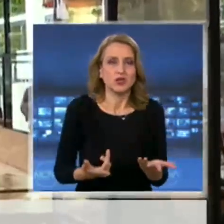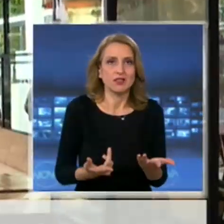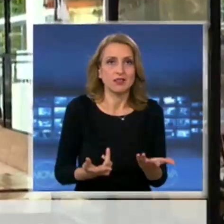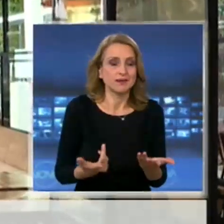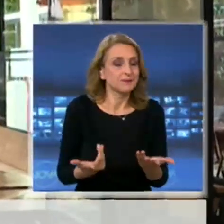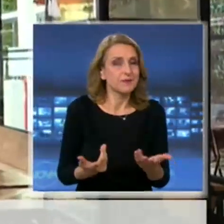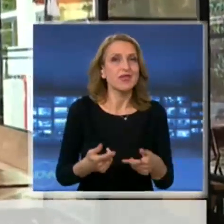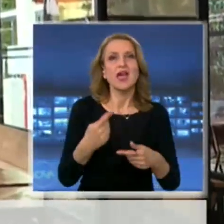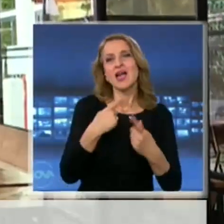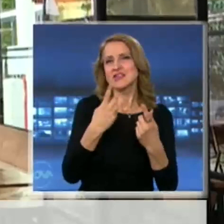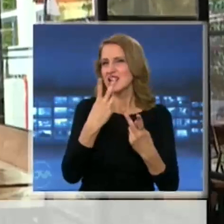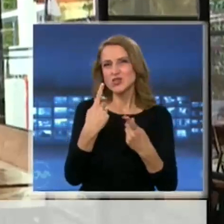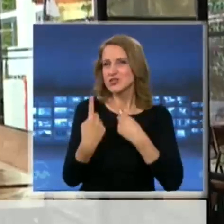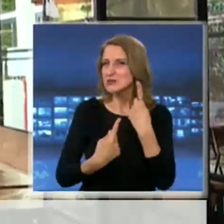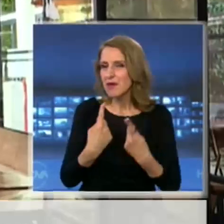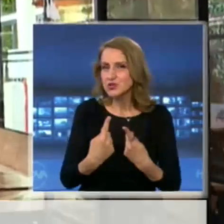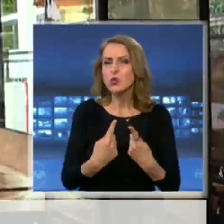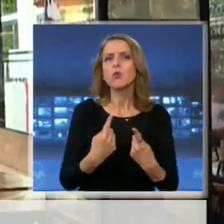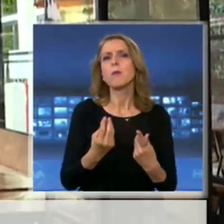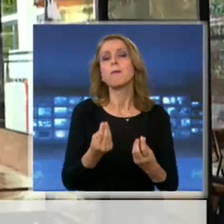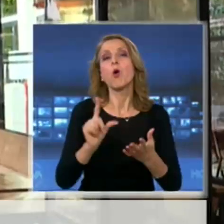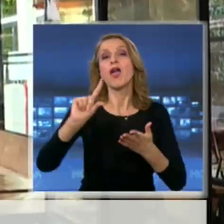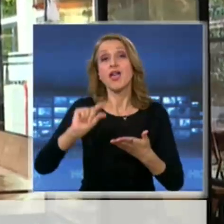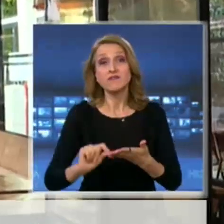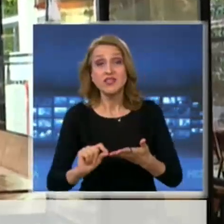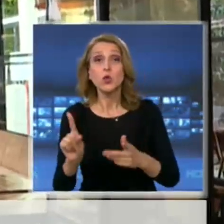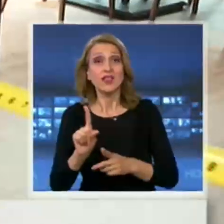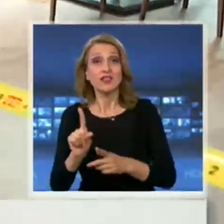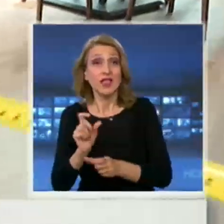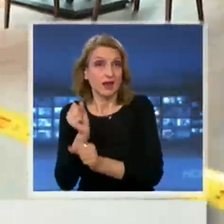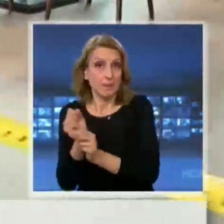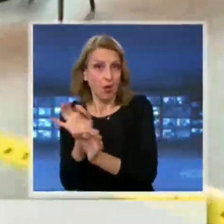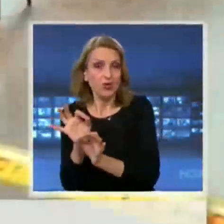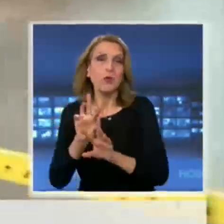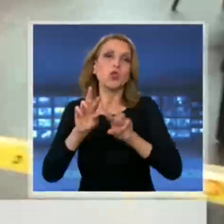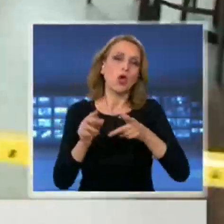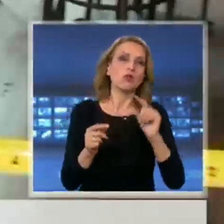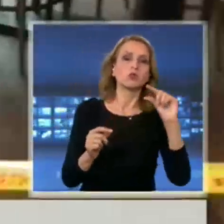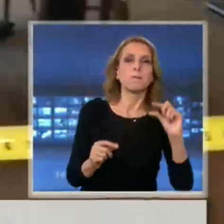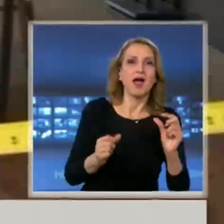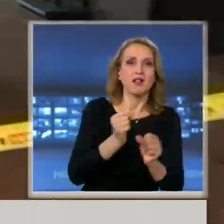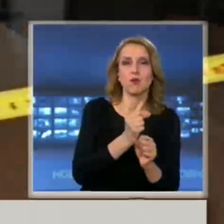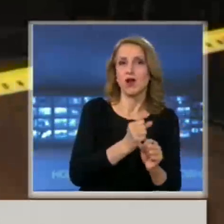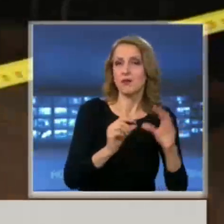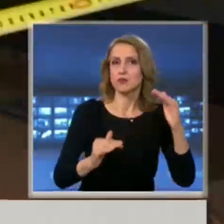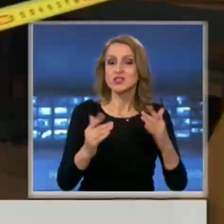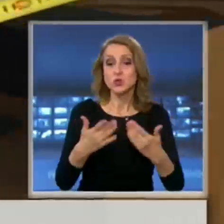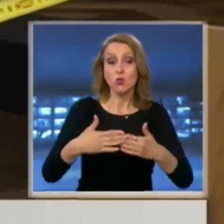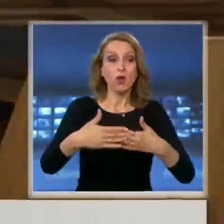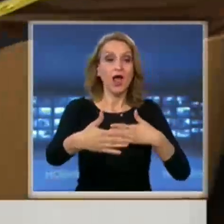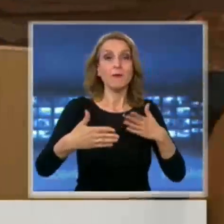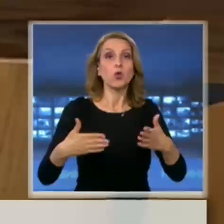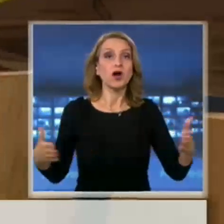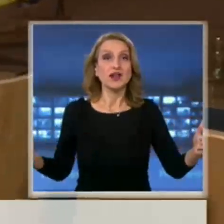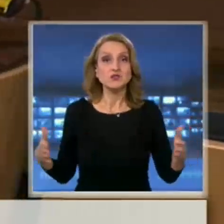Колкото и комично звучи, се оказва по-евтено да не работим, отколкото да работим. По-голямото отстояние между масите означавало и по-големи